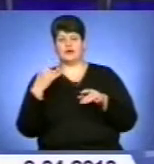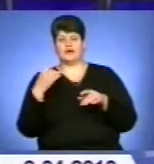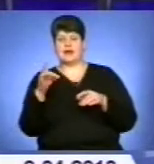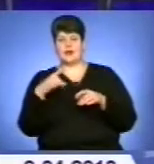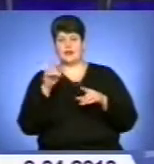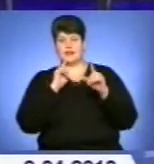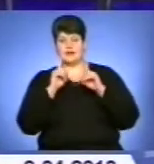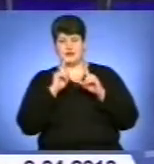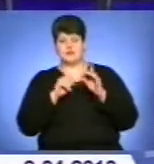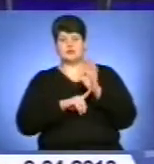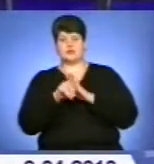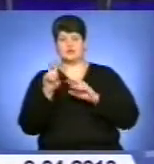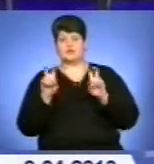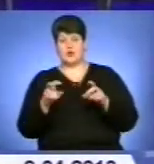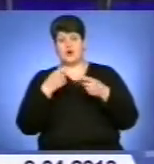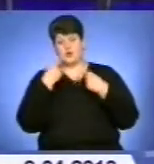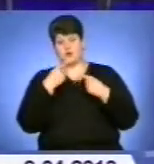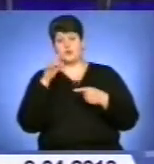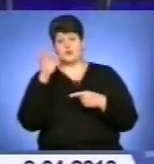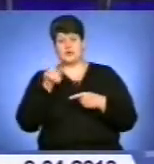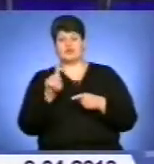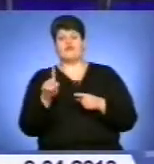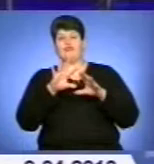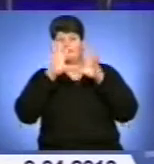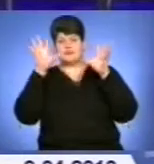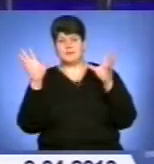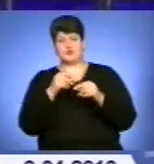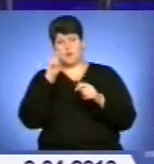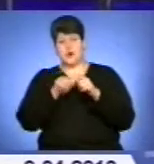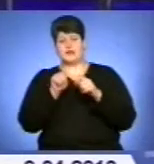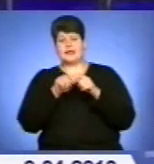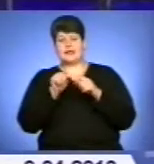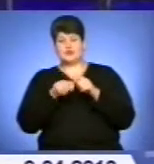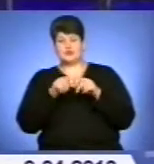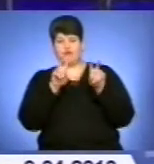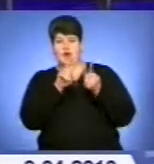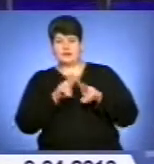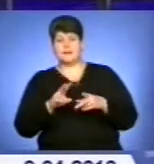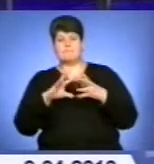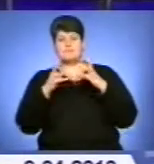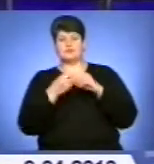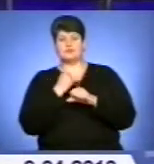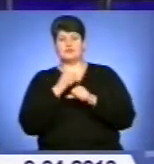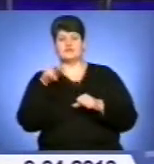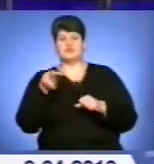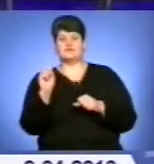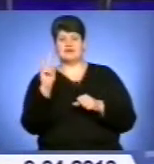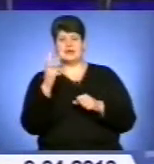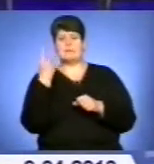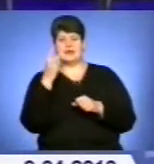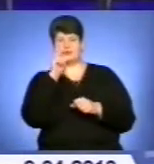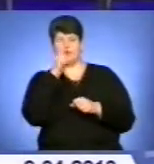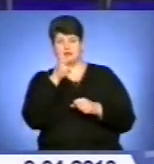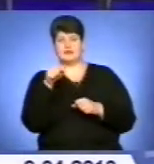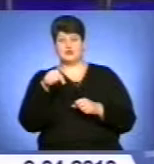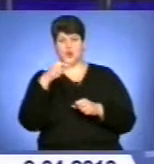засідання керівник краю наголосив на тому, аби всебічно проаналізувати підсумки роботи у 2012-му та першому кварталі цього